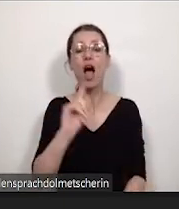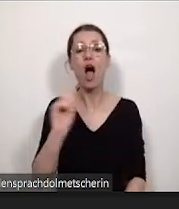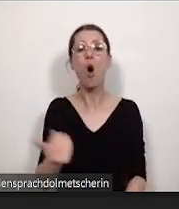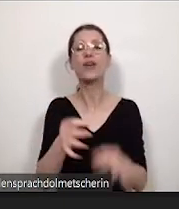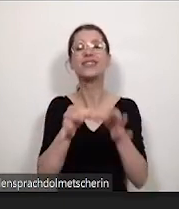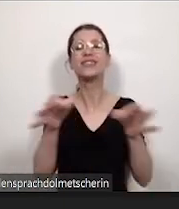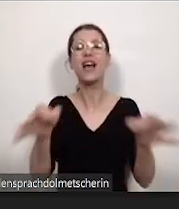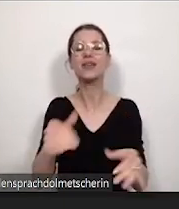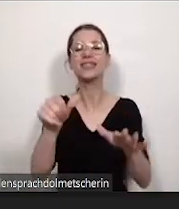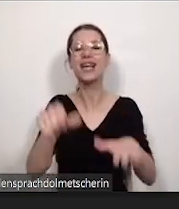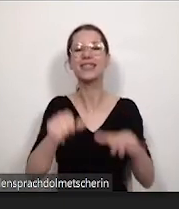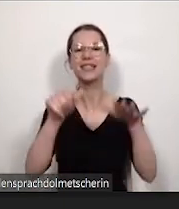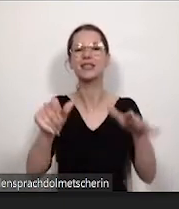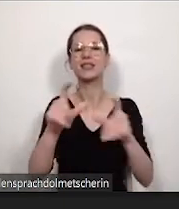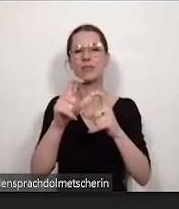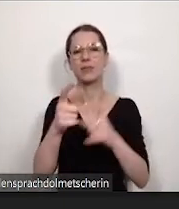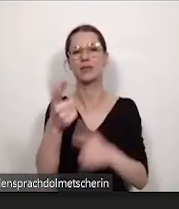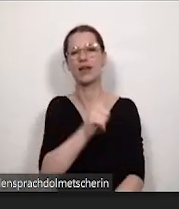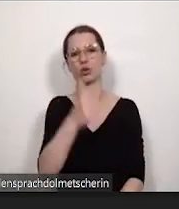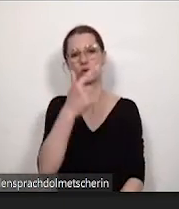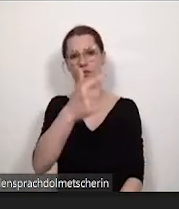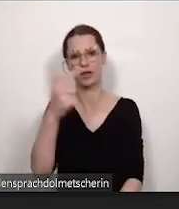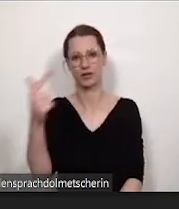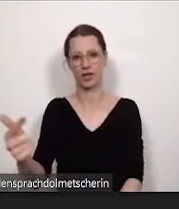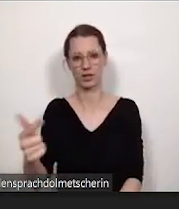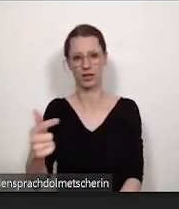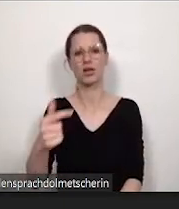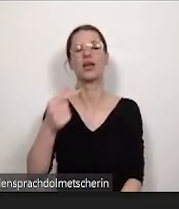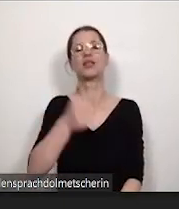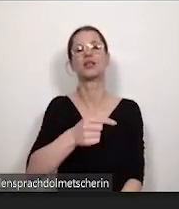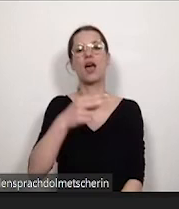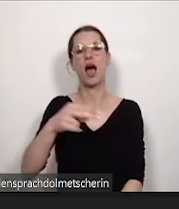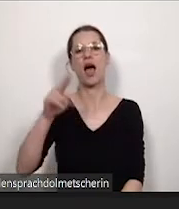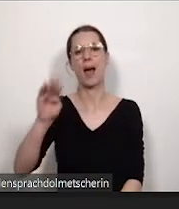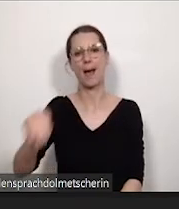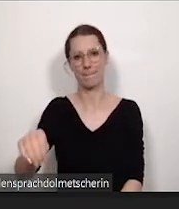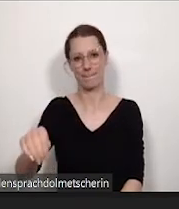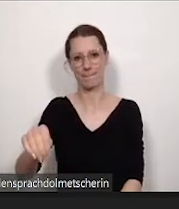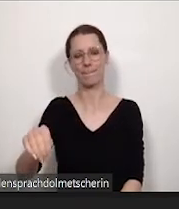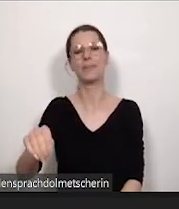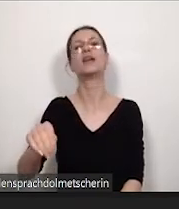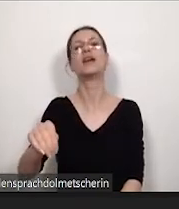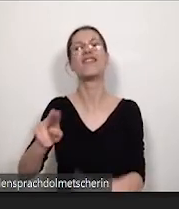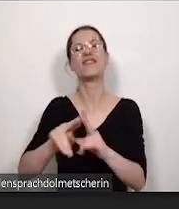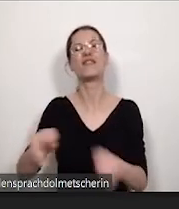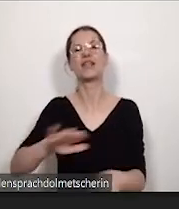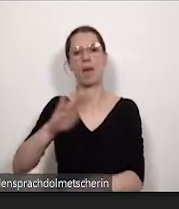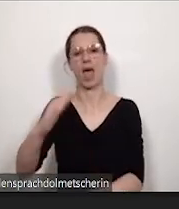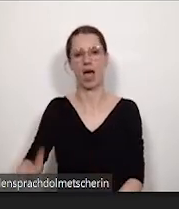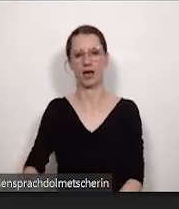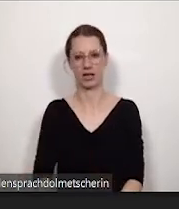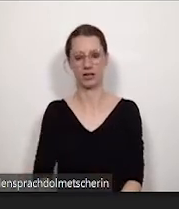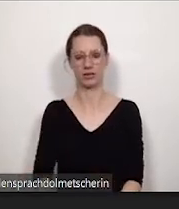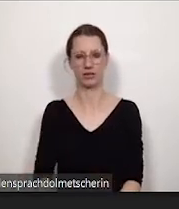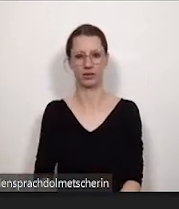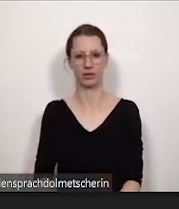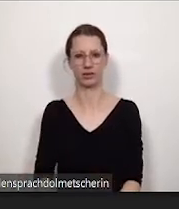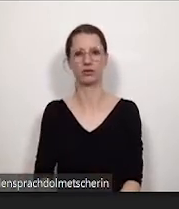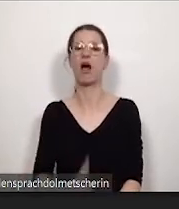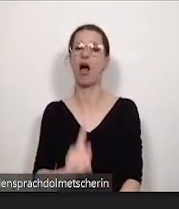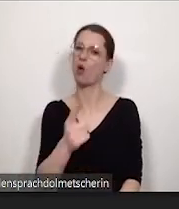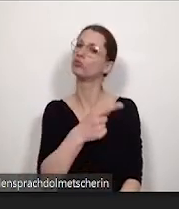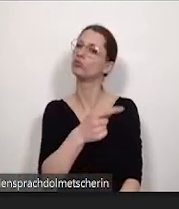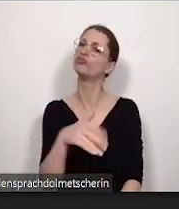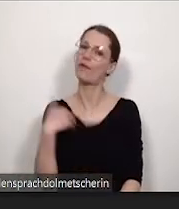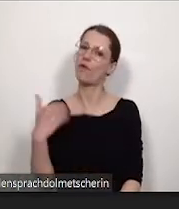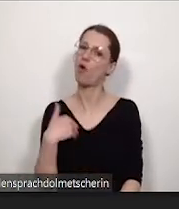16.09.2022 an der THM, Technischen Hochschule Mittelhessen in Friedberg. Und darauf können Sie sich schon freuen und